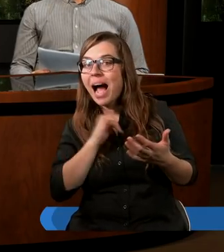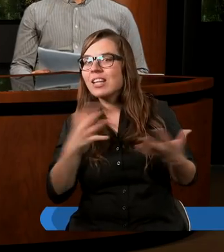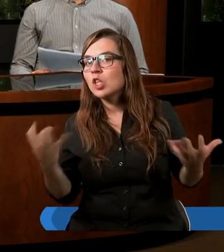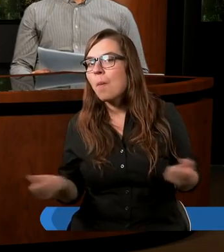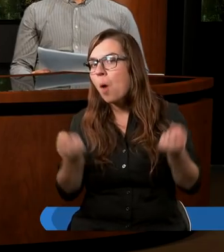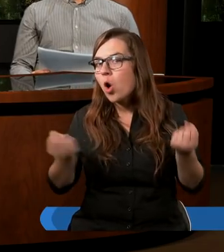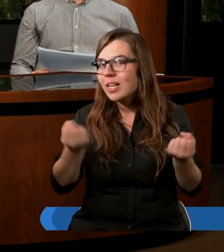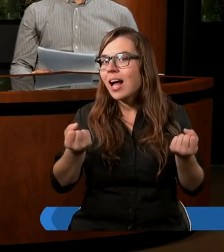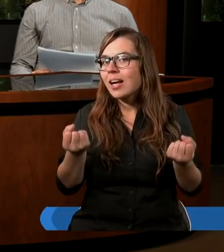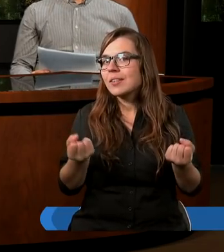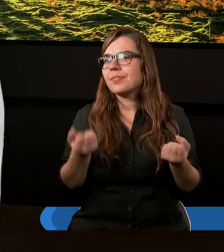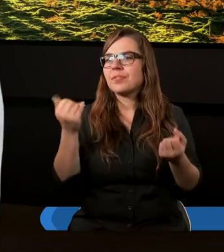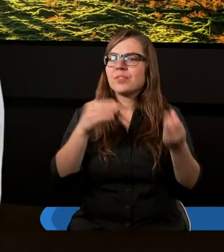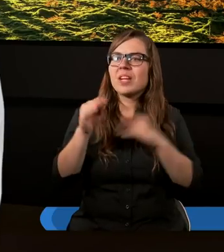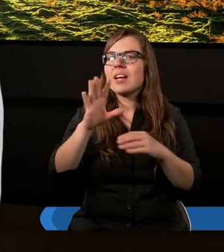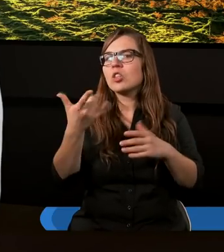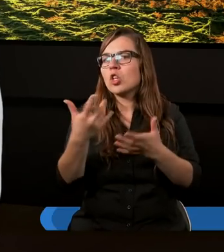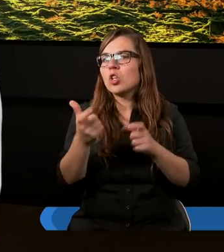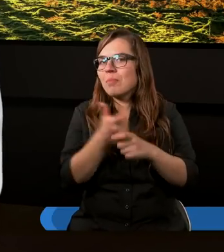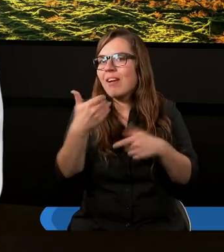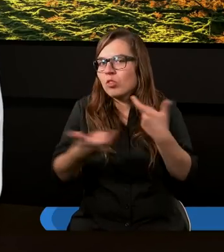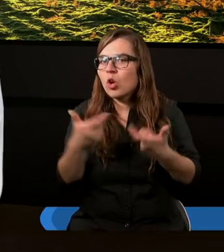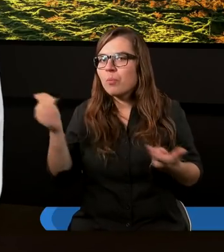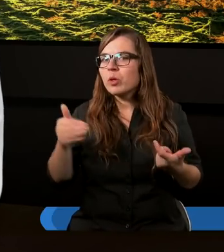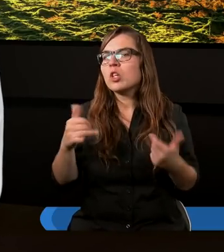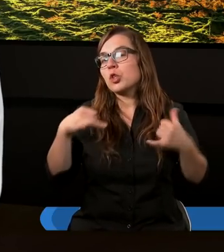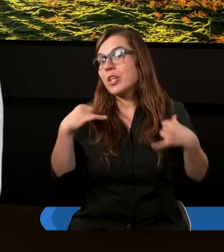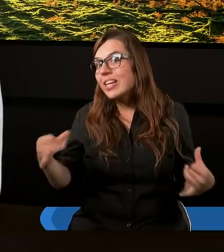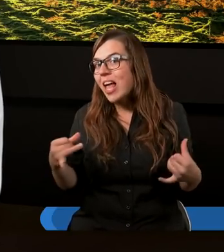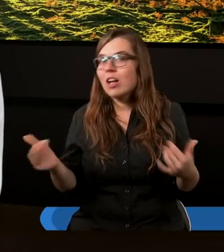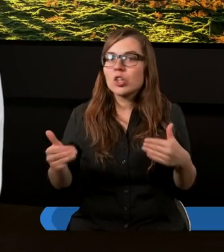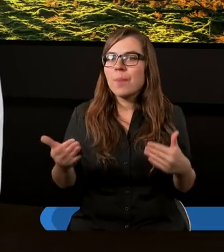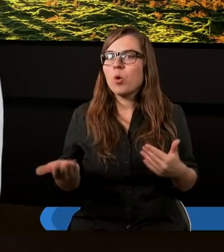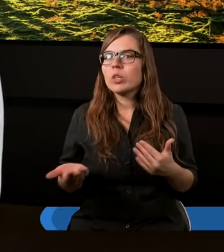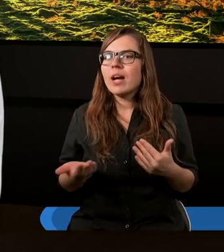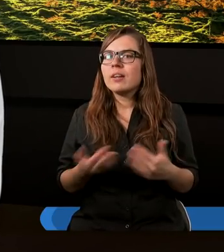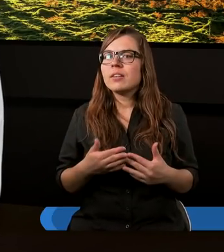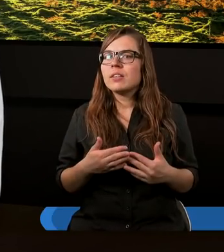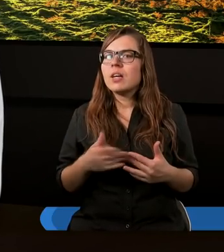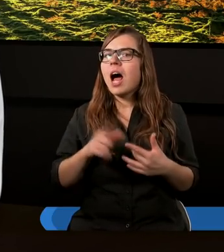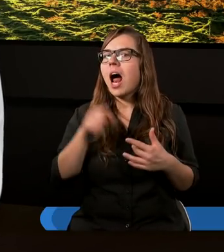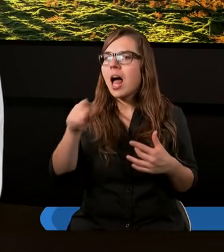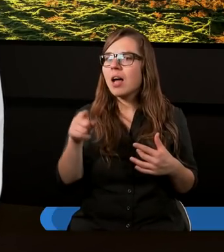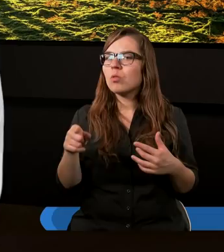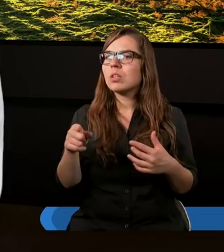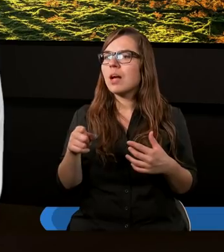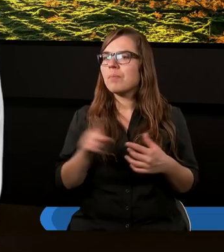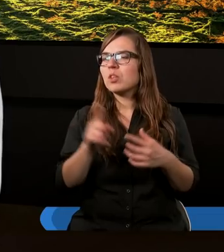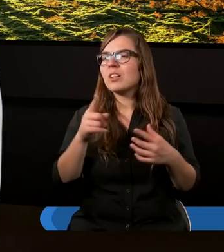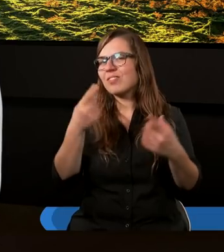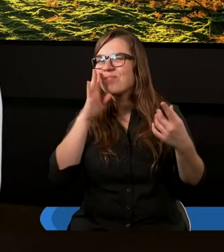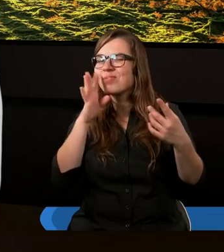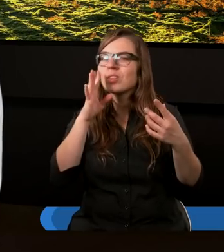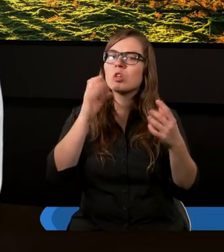i zbudować może większe państwo dzięki temu, silniejsze. Ale skutek odniosł zupełnie